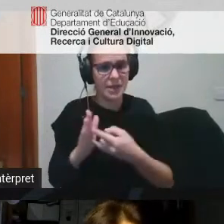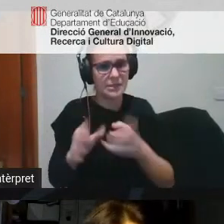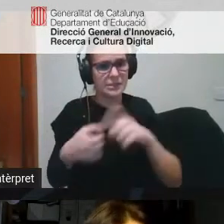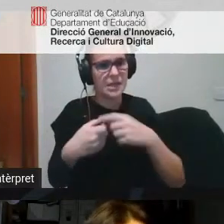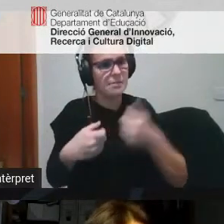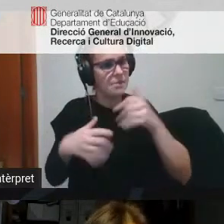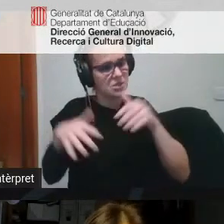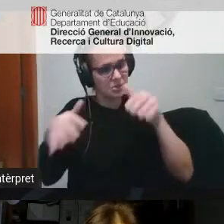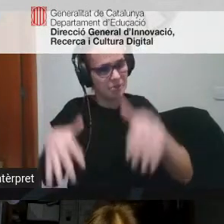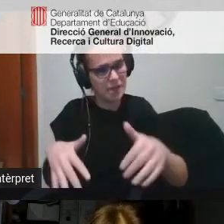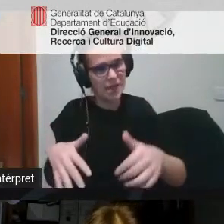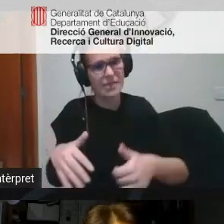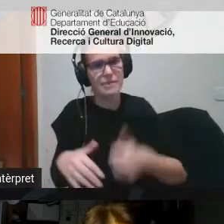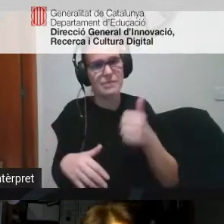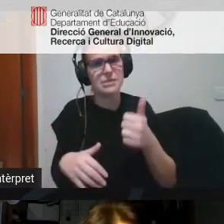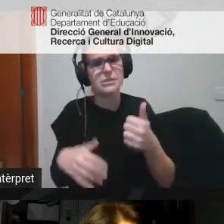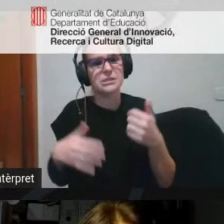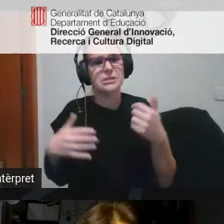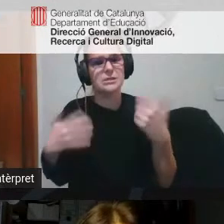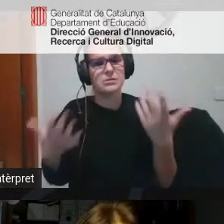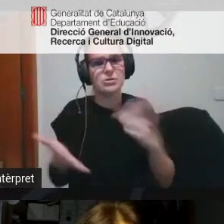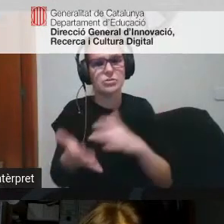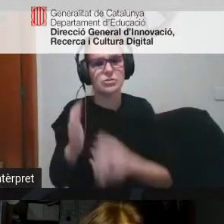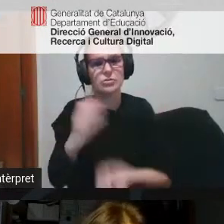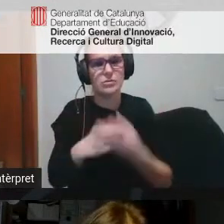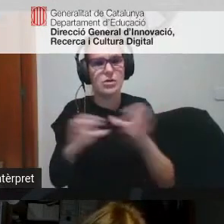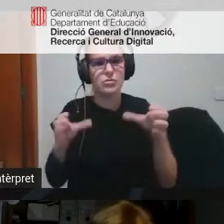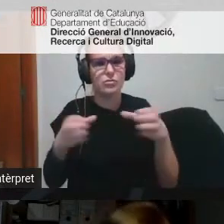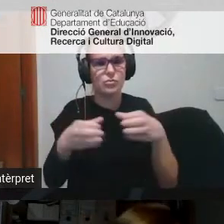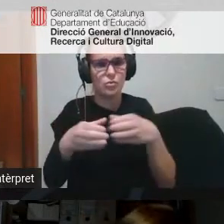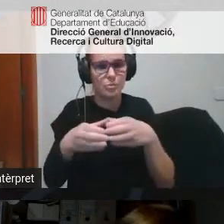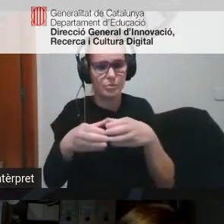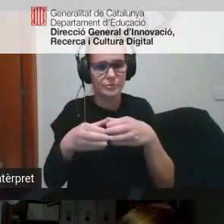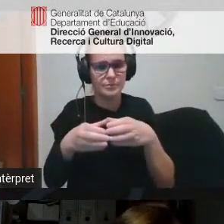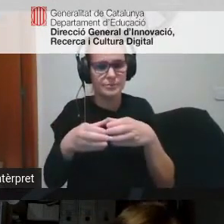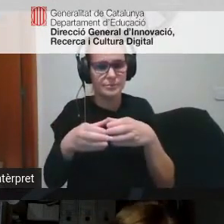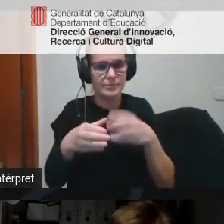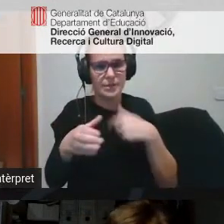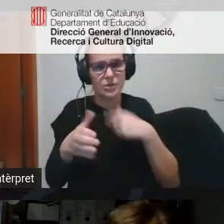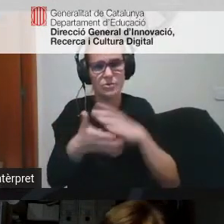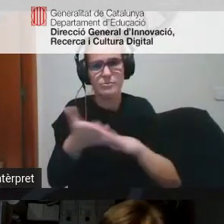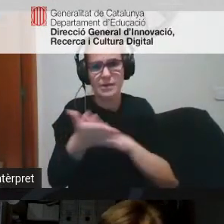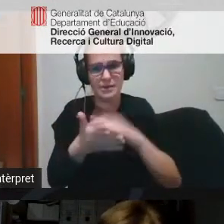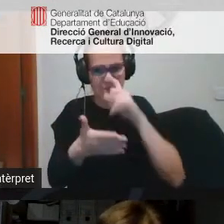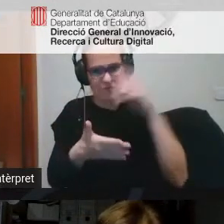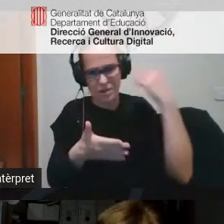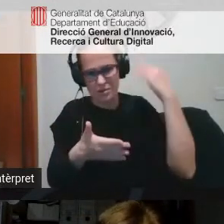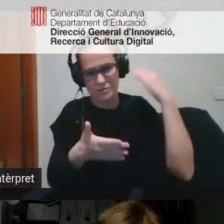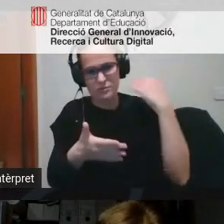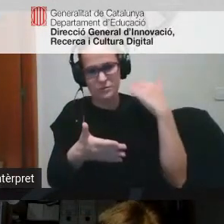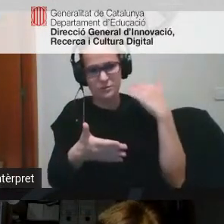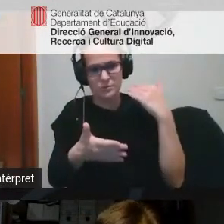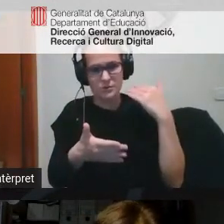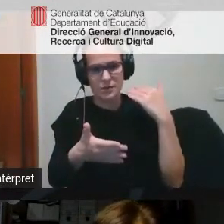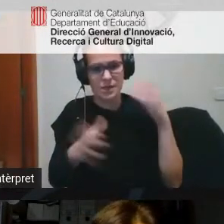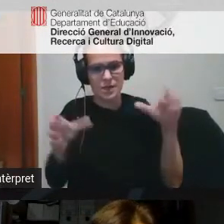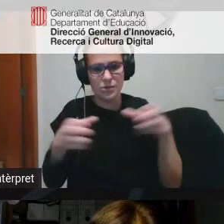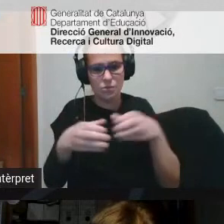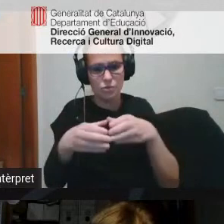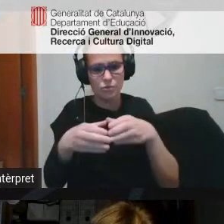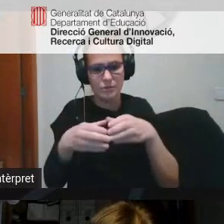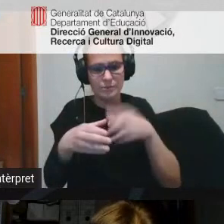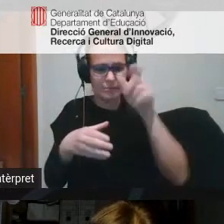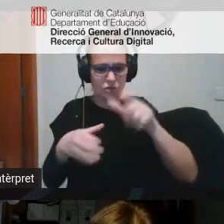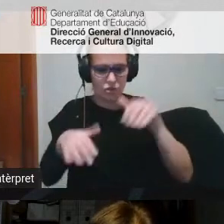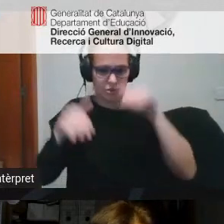implicada i vam formar un grupet això parlem d'uns quants anys de gent que es va començar